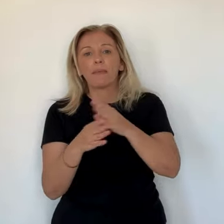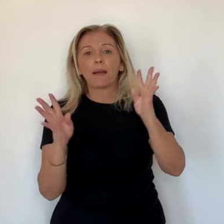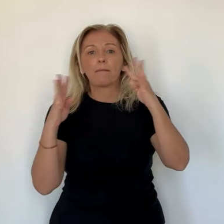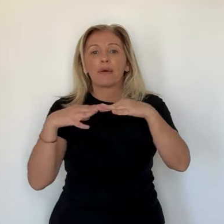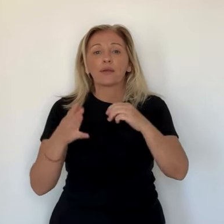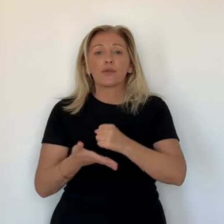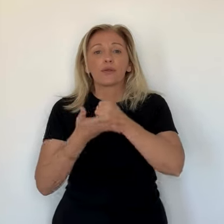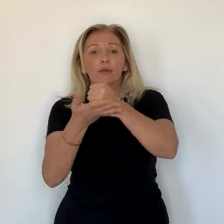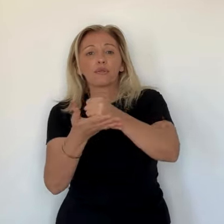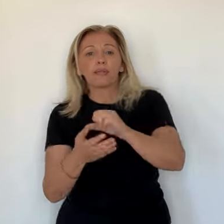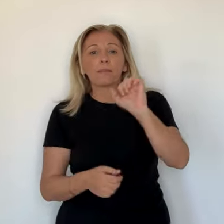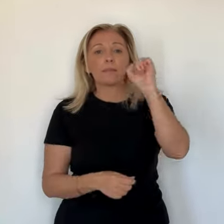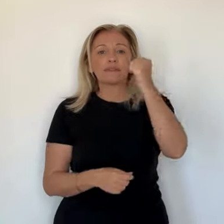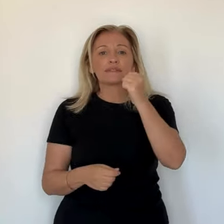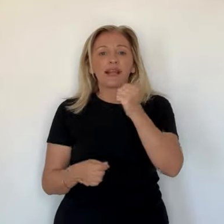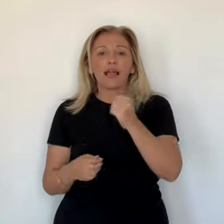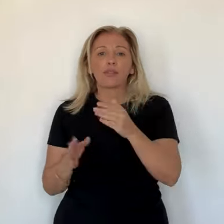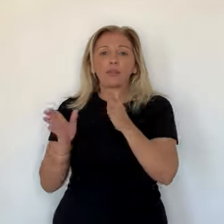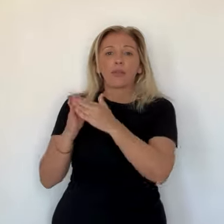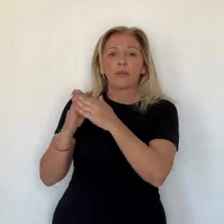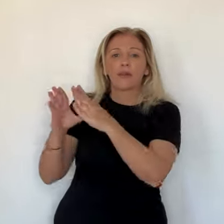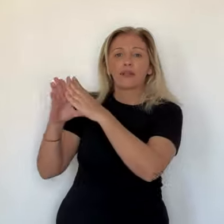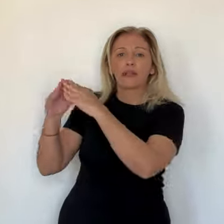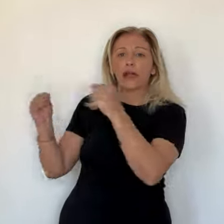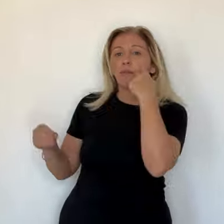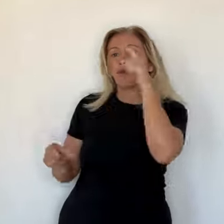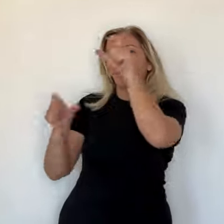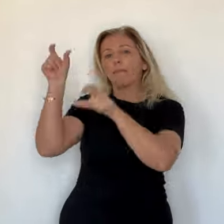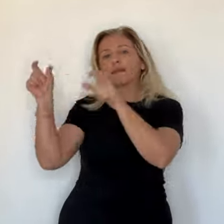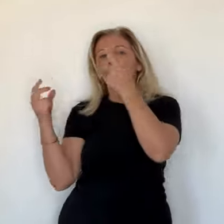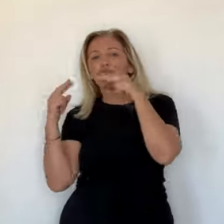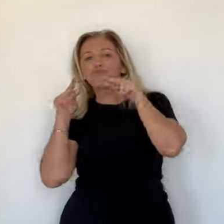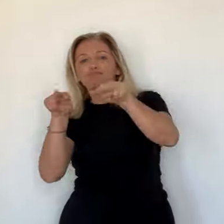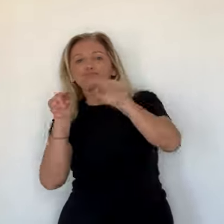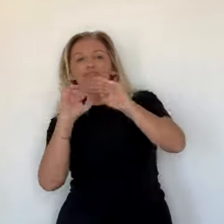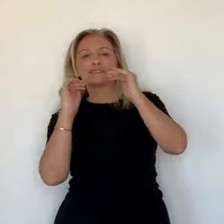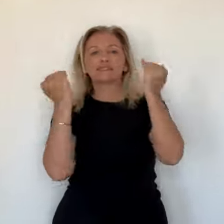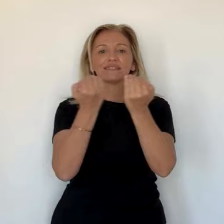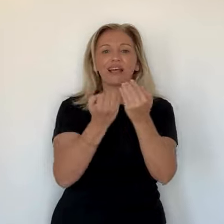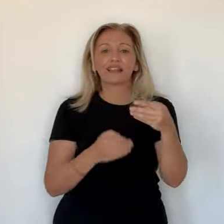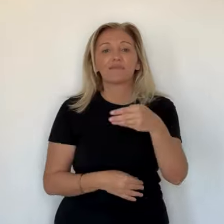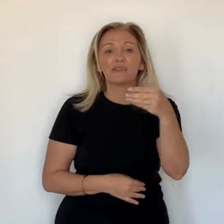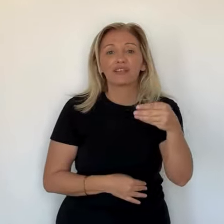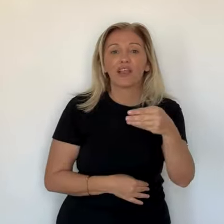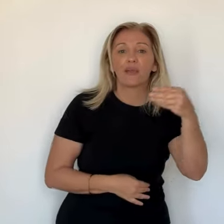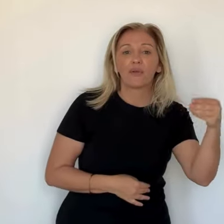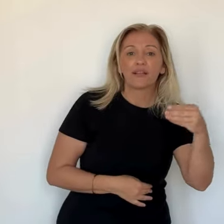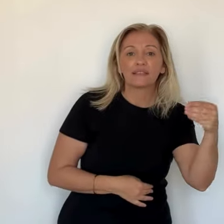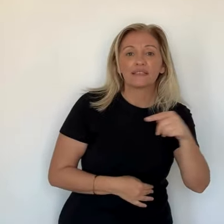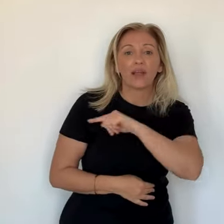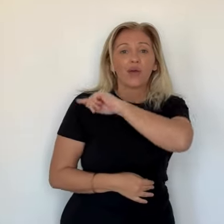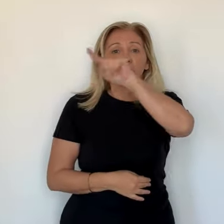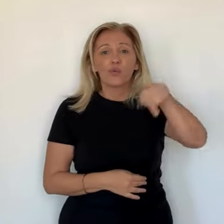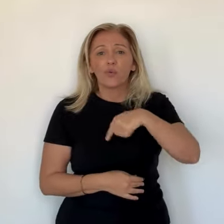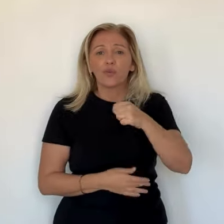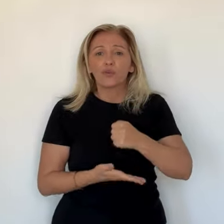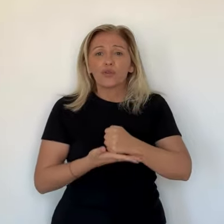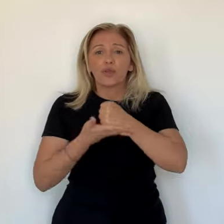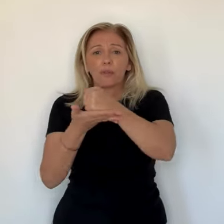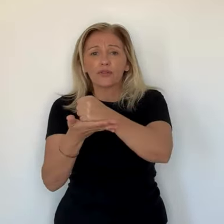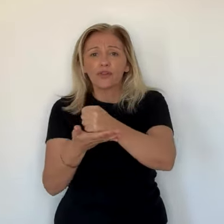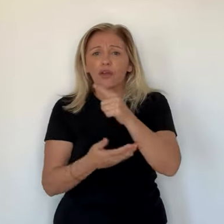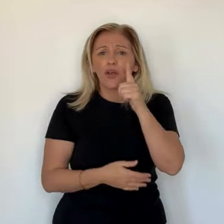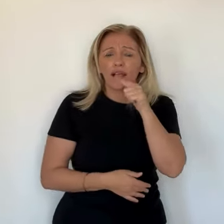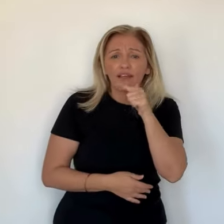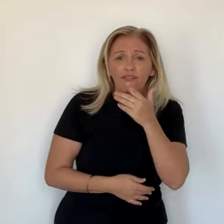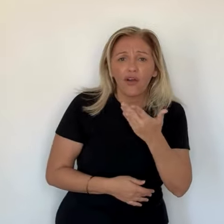septembre, une réunion avait eu lieu pour préparer le match et les socios du SC Bastia avaient appelé à l'apaisement pour permettre à leurs supporters de se rendre au